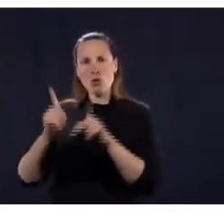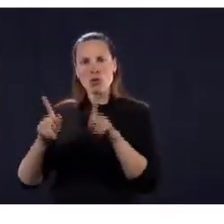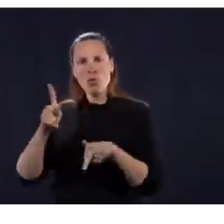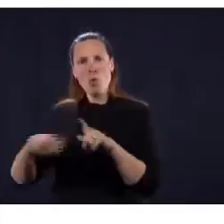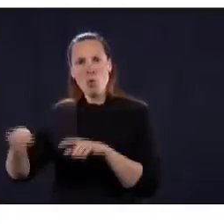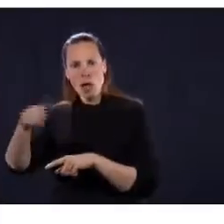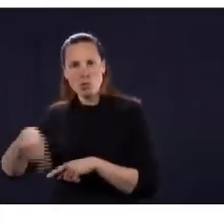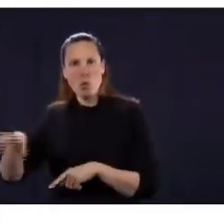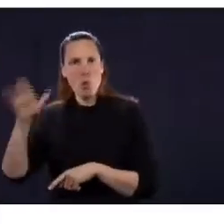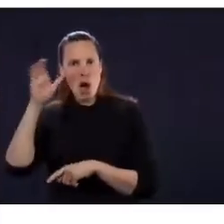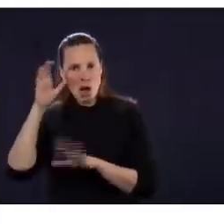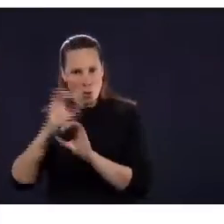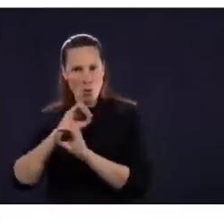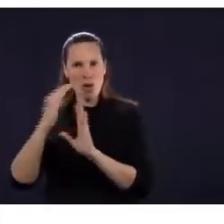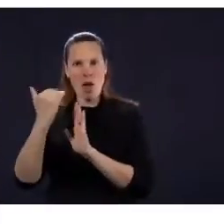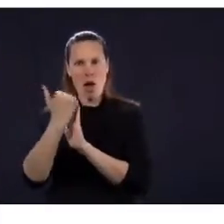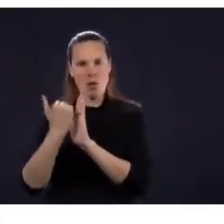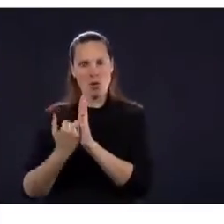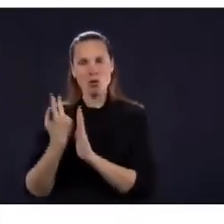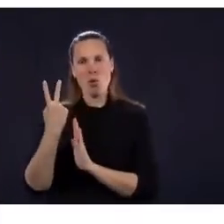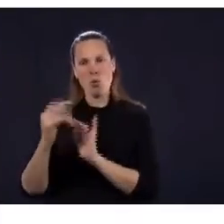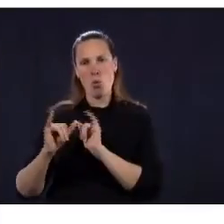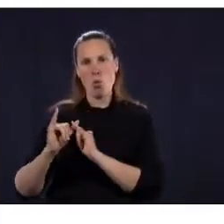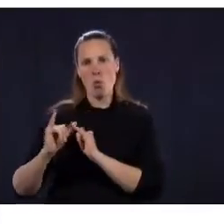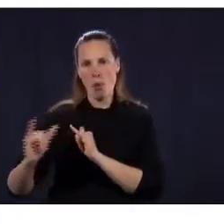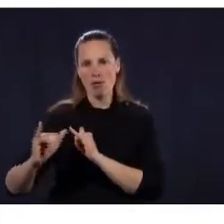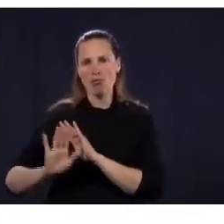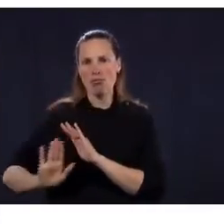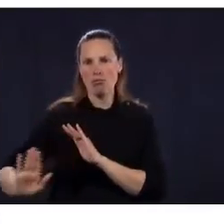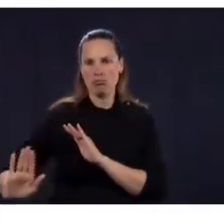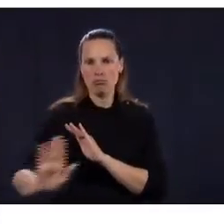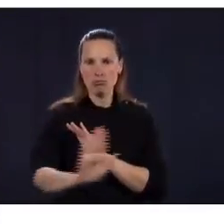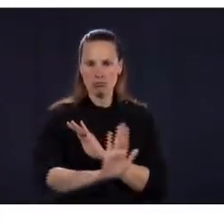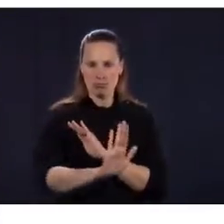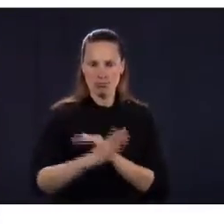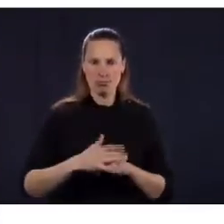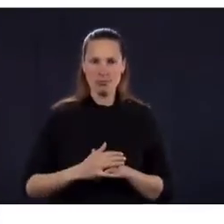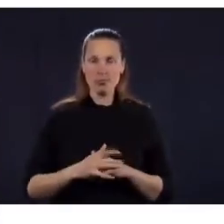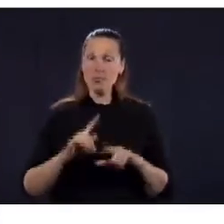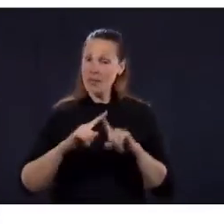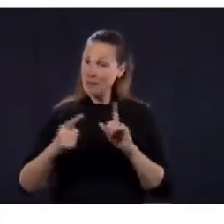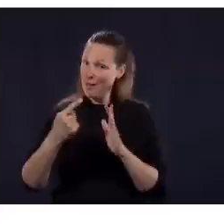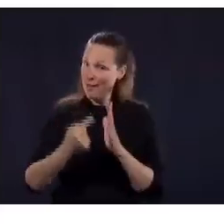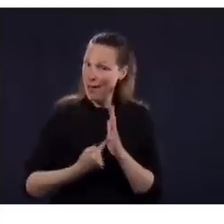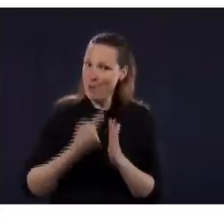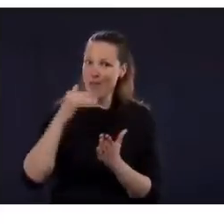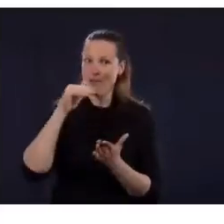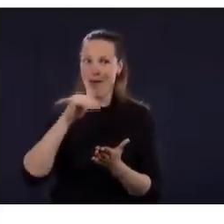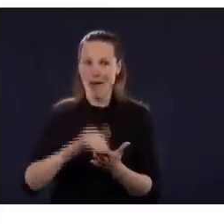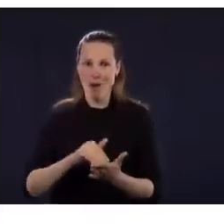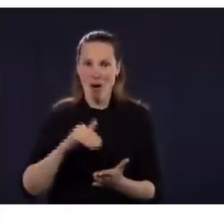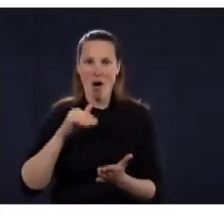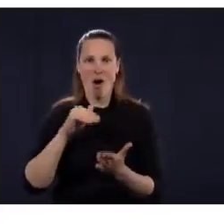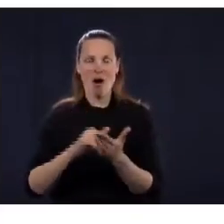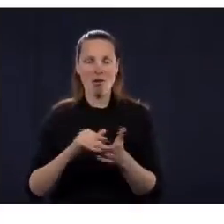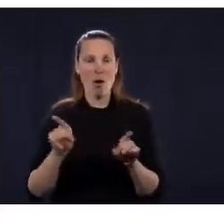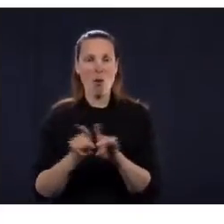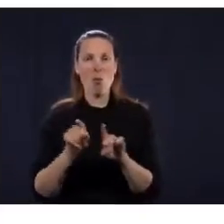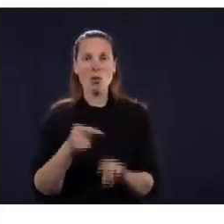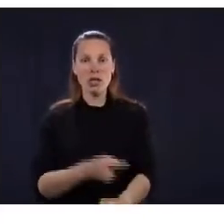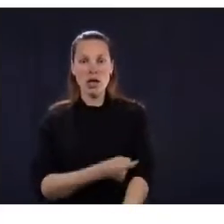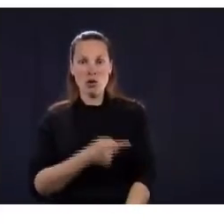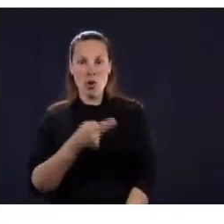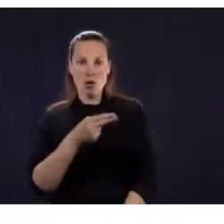pour les plus vieux, six pieds, six pieds, six pieds des autres personnes. Donc, je compte sur vous pour qu'on soit capable